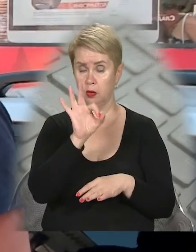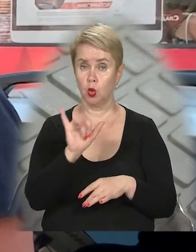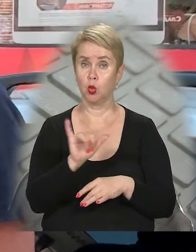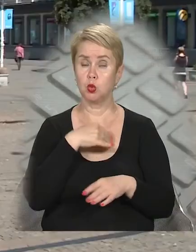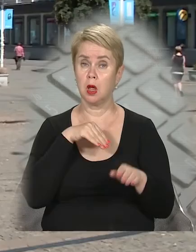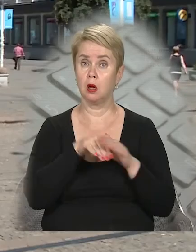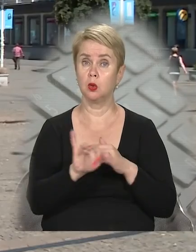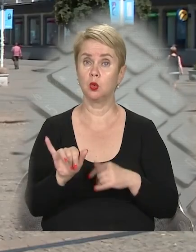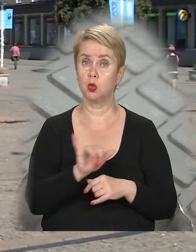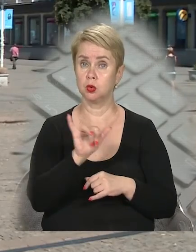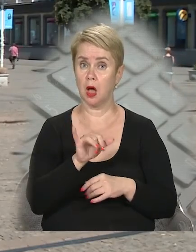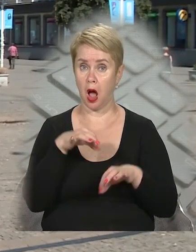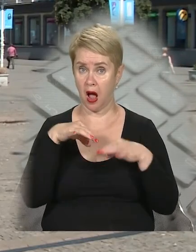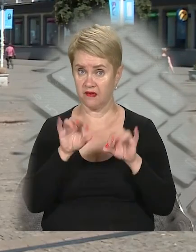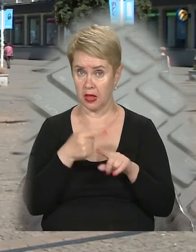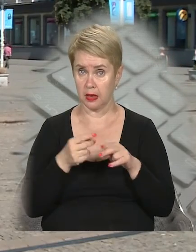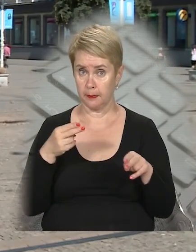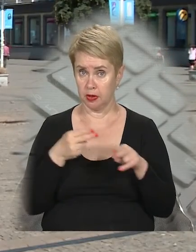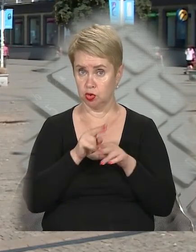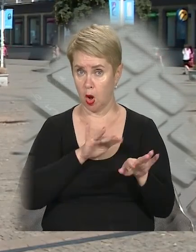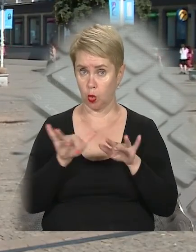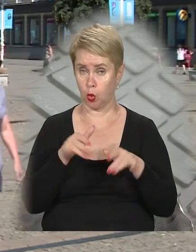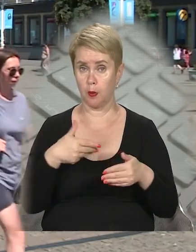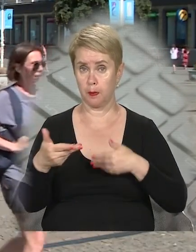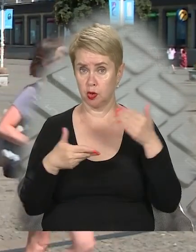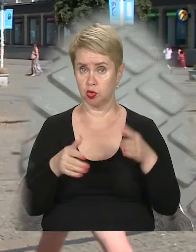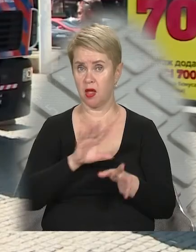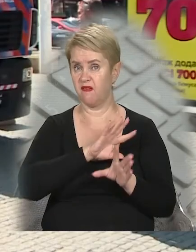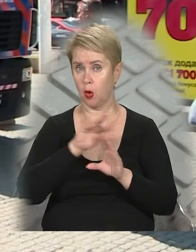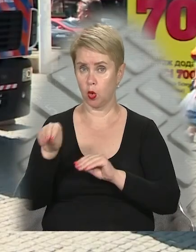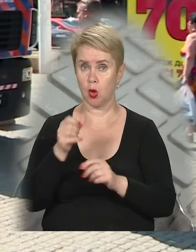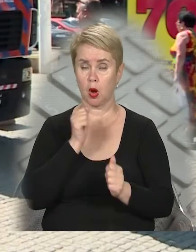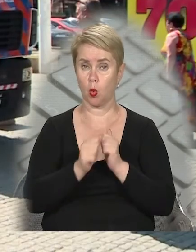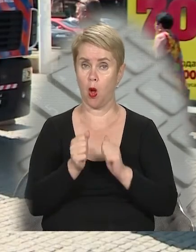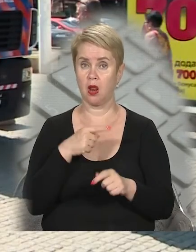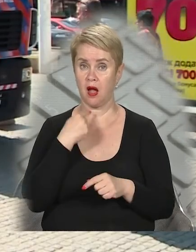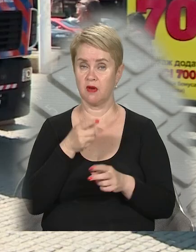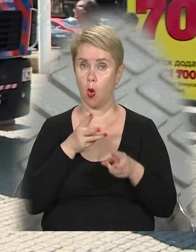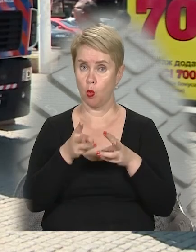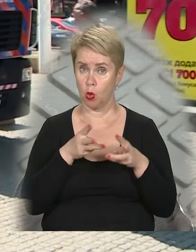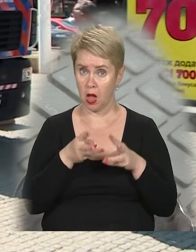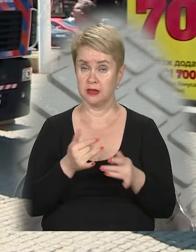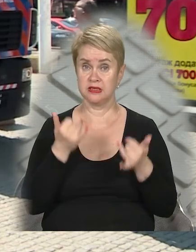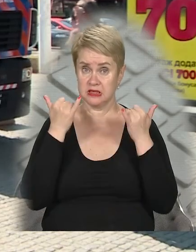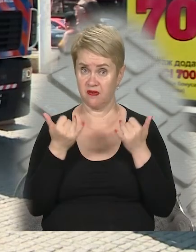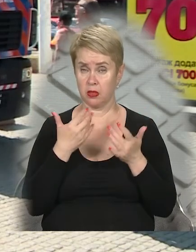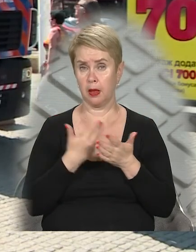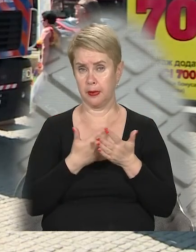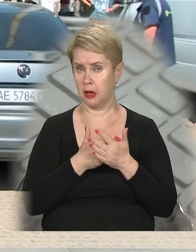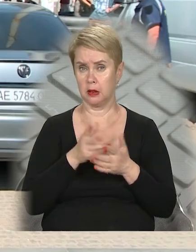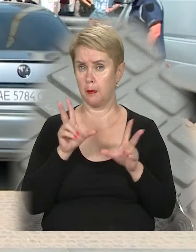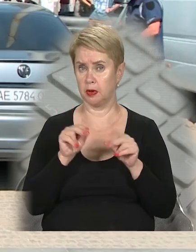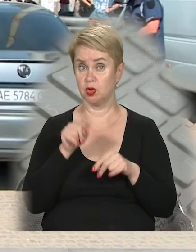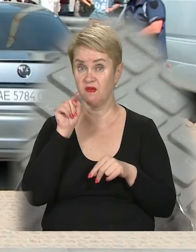Куди мені заїжджати? Автівки, які перешкоджають руху пішоходів, евакуюють регулярно, твердять комунальники. Сьогодні, приміром, не